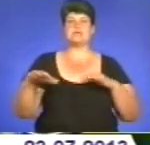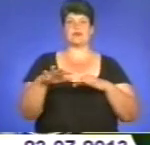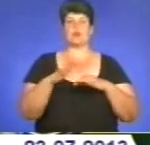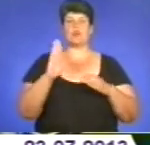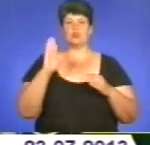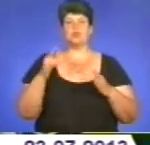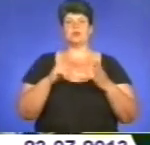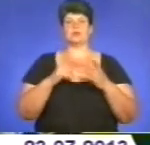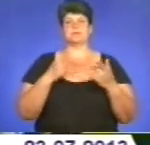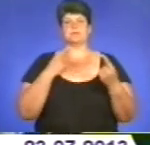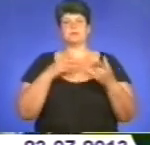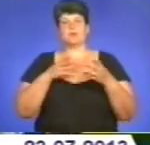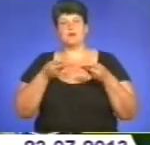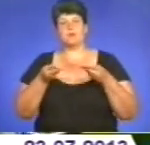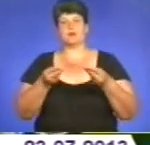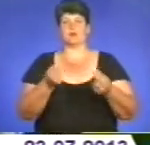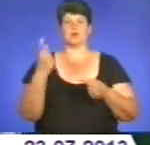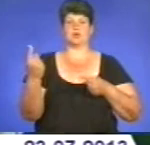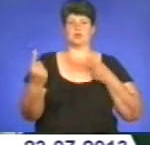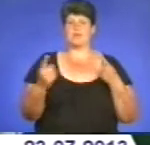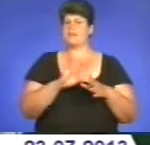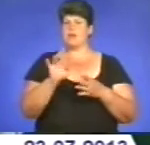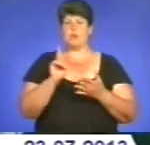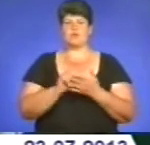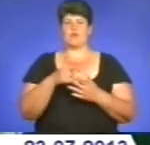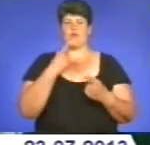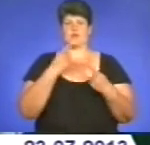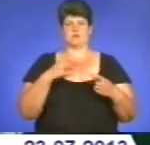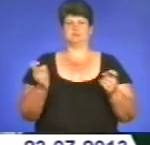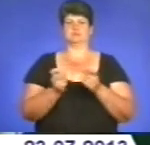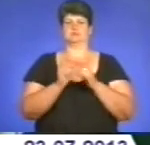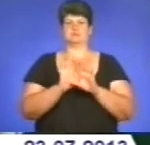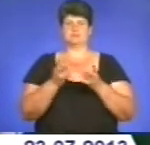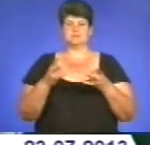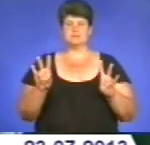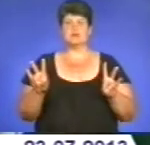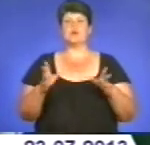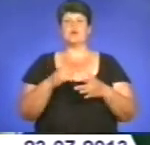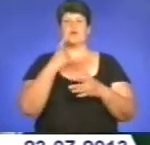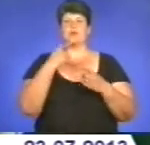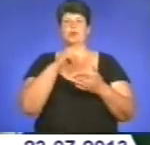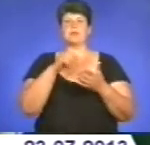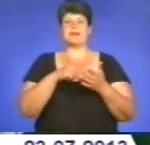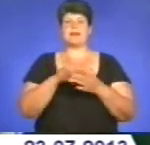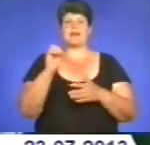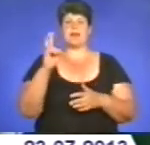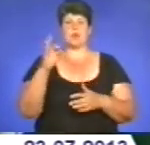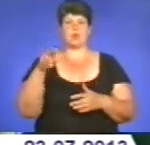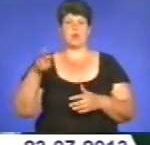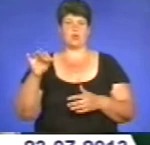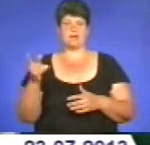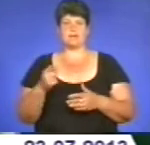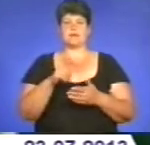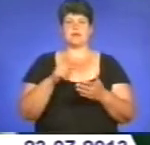переконувати один одного, не обов'язково говорити про якісь конфлікти, говорити про питання екології, про питання